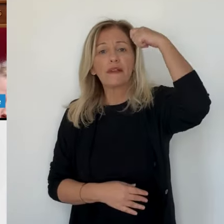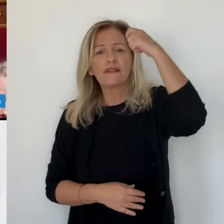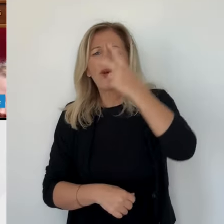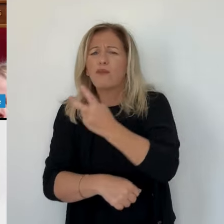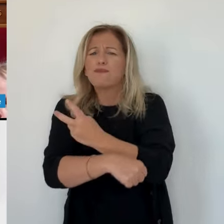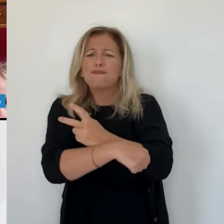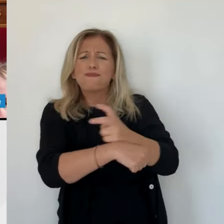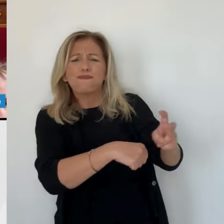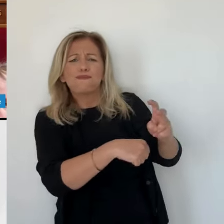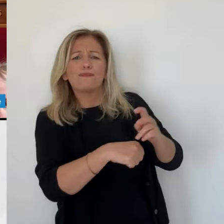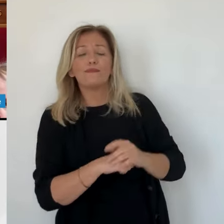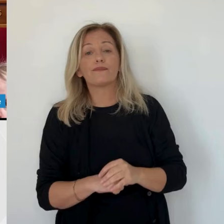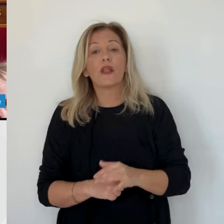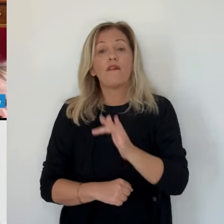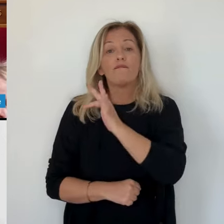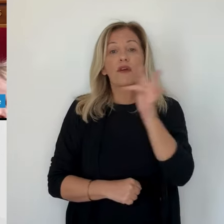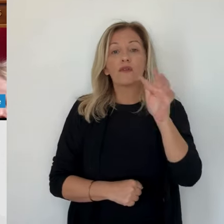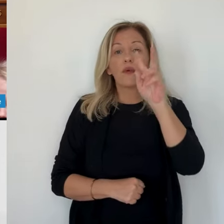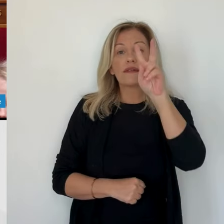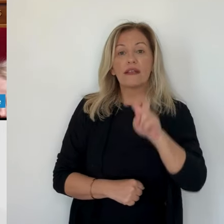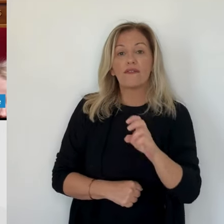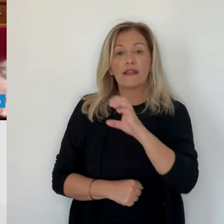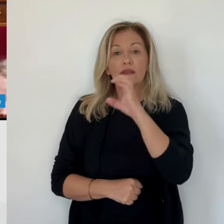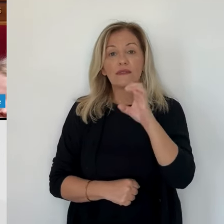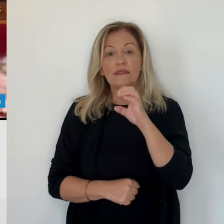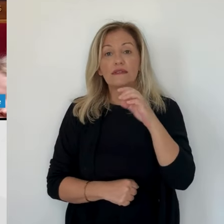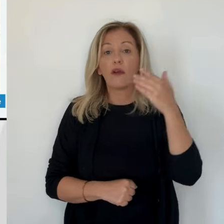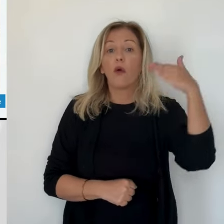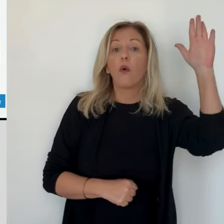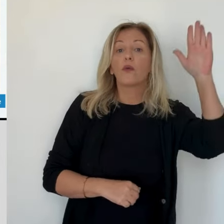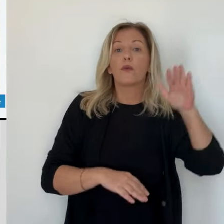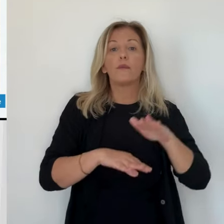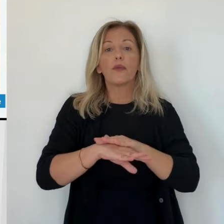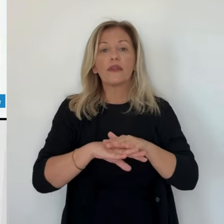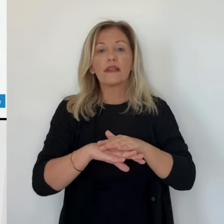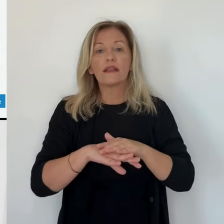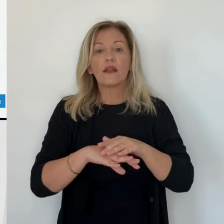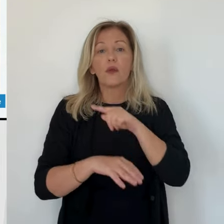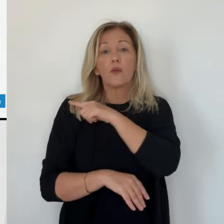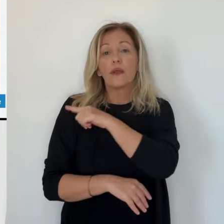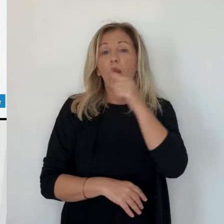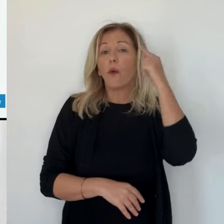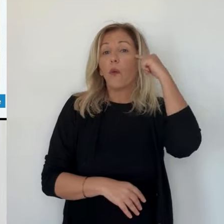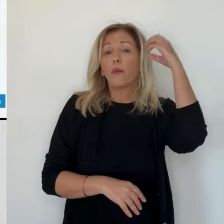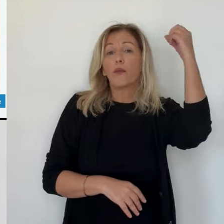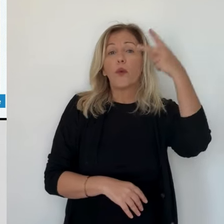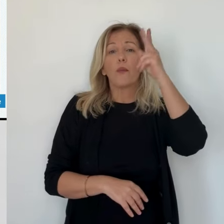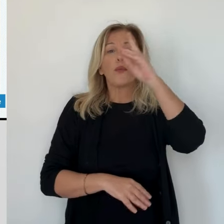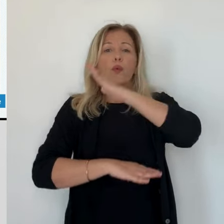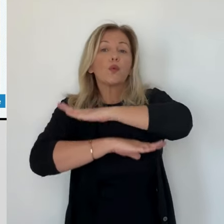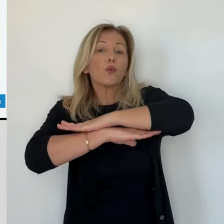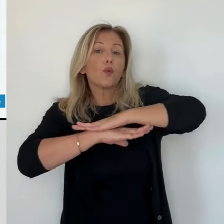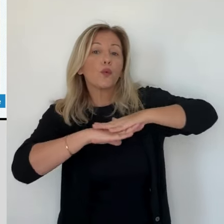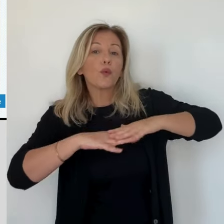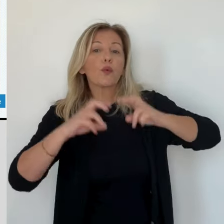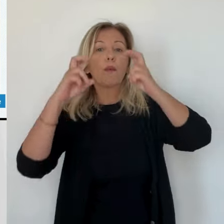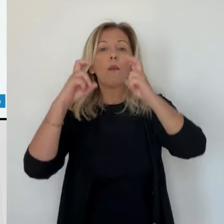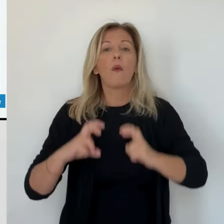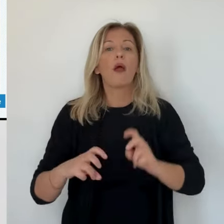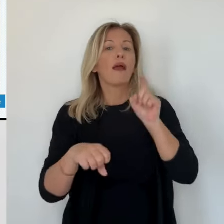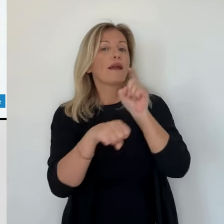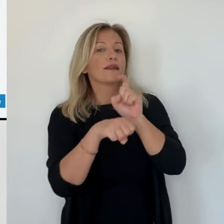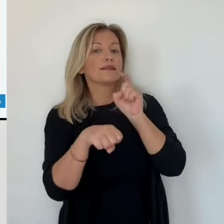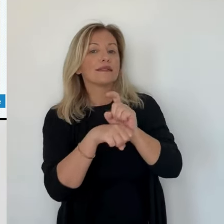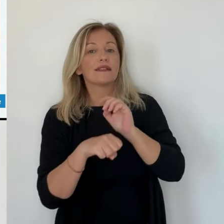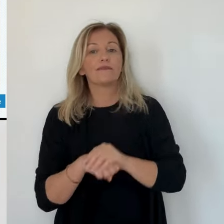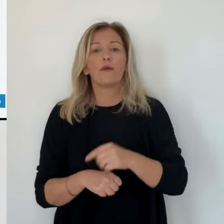nuancée, moins tranchée de la part de François-Xavier Tchéco. D'une part, je remarque que les Américains, les électeurs, et j'ai suivi ça avec